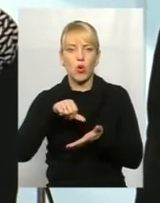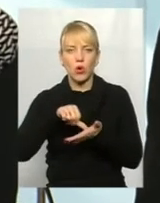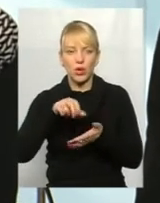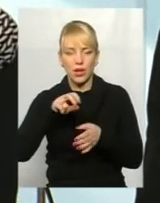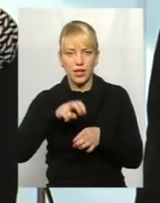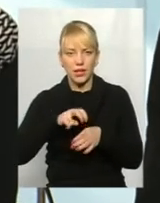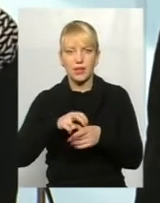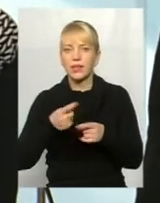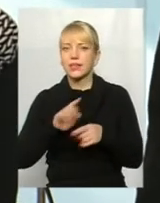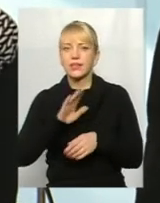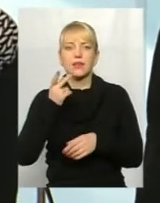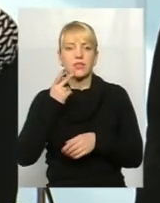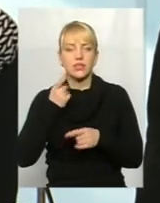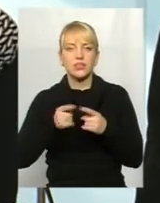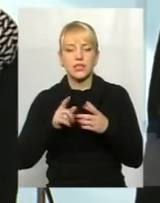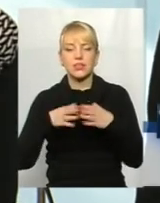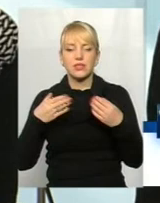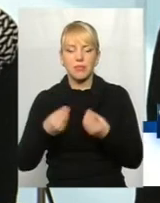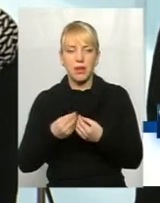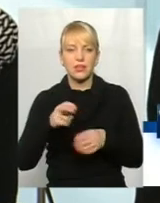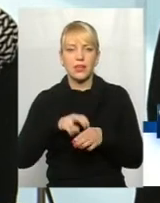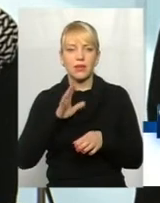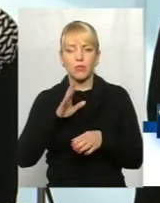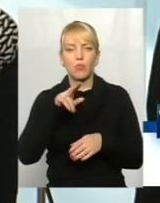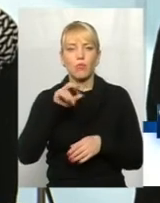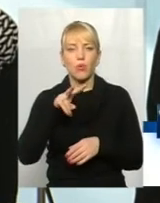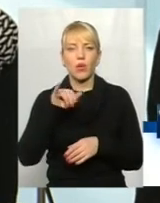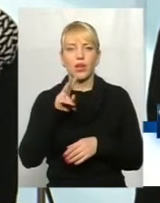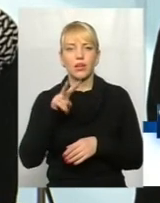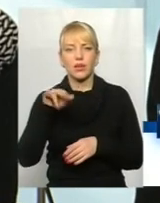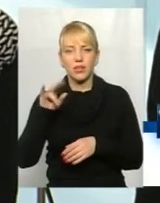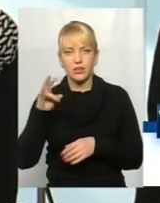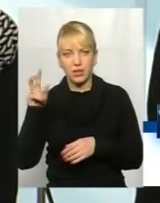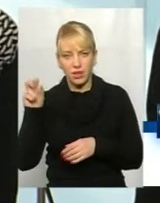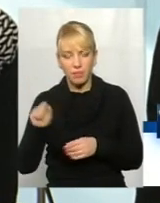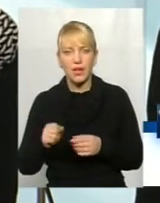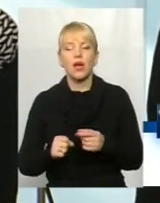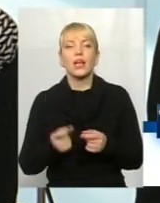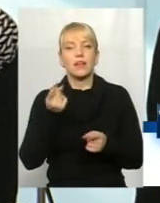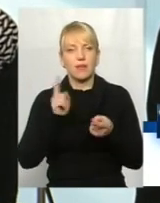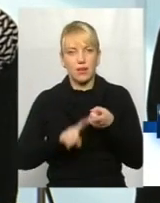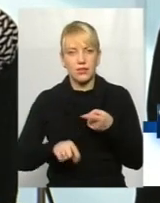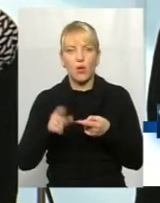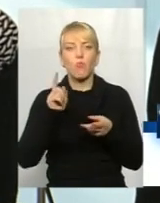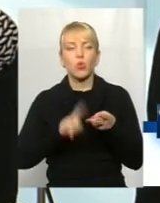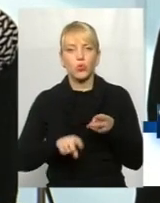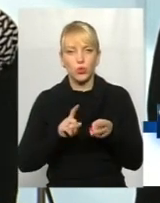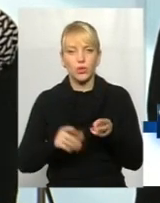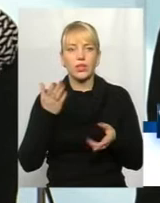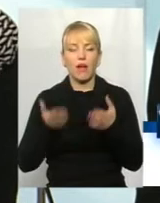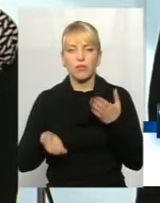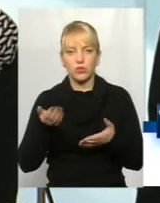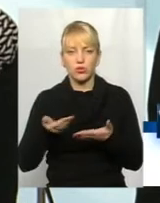ну, по-перше, не завжди цей сімейний лікар, він буде в поліклініці. Раз. По-друге, якщо ми